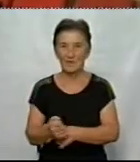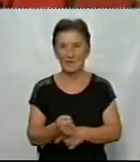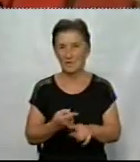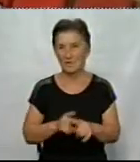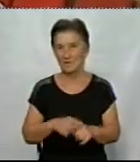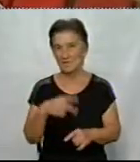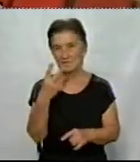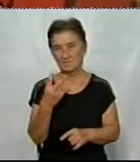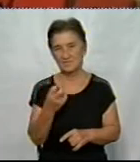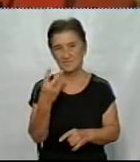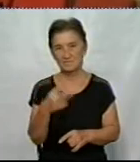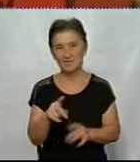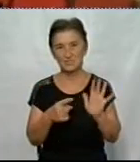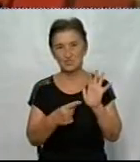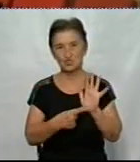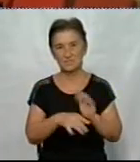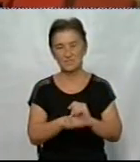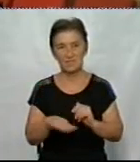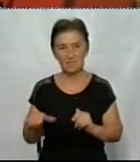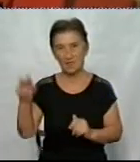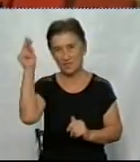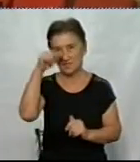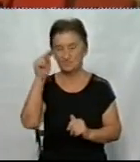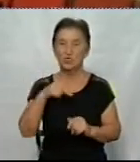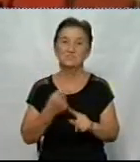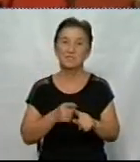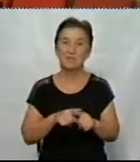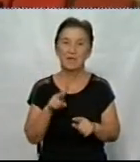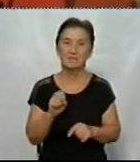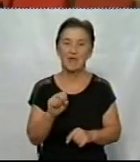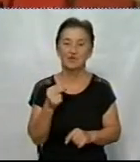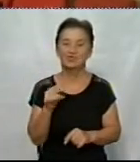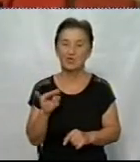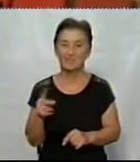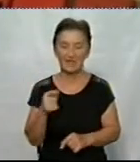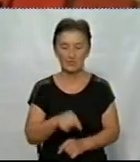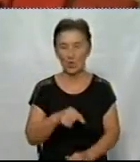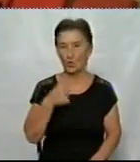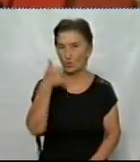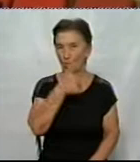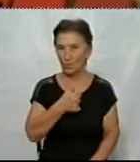3026 дітей навчається в закладі, і це цифра на червень цього року.